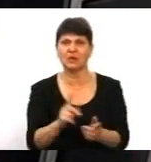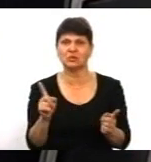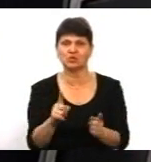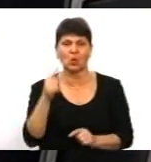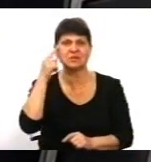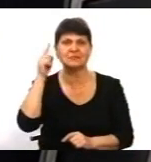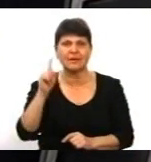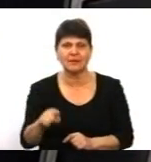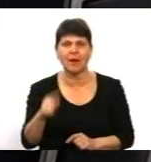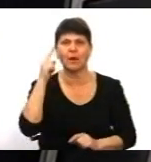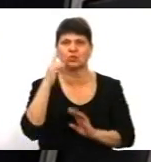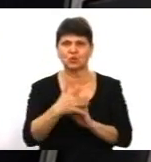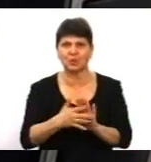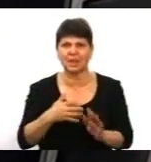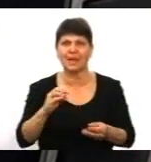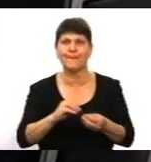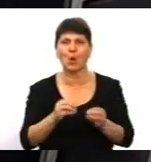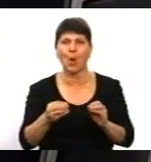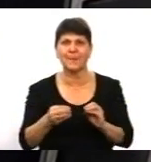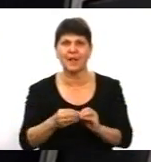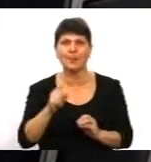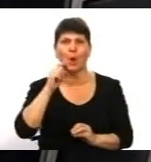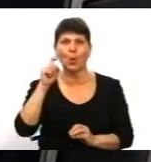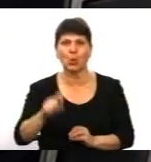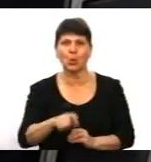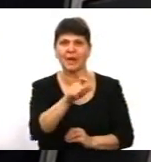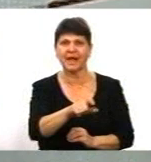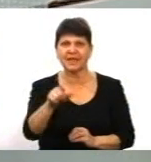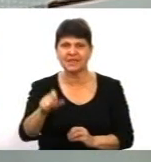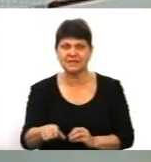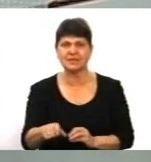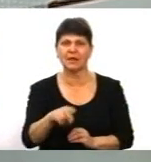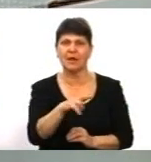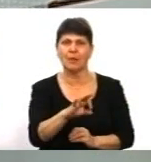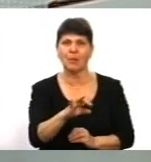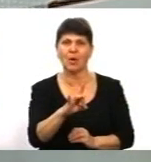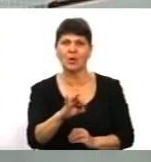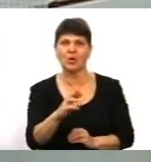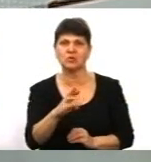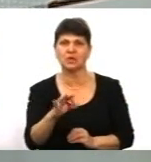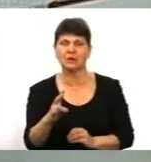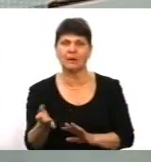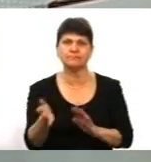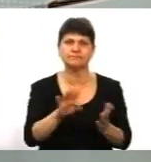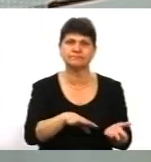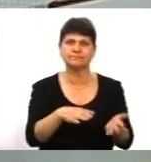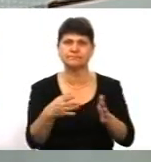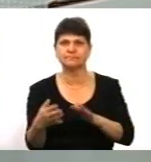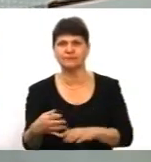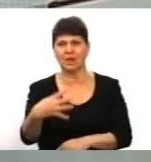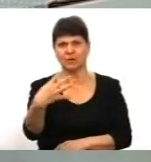розуміння проблем українських аудиторій Порошенка коливалося в межах 40